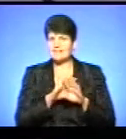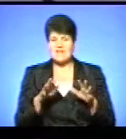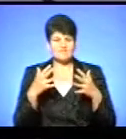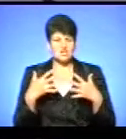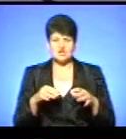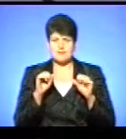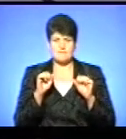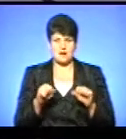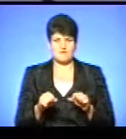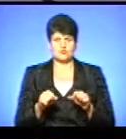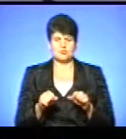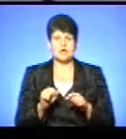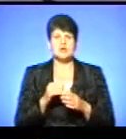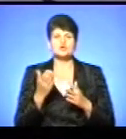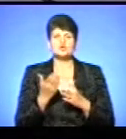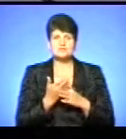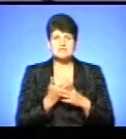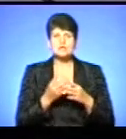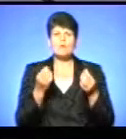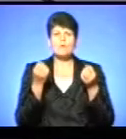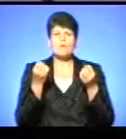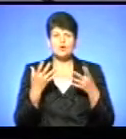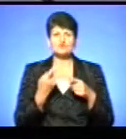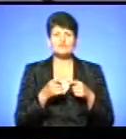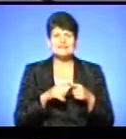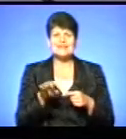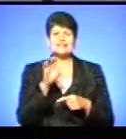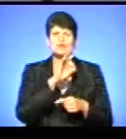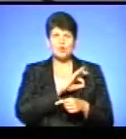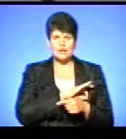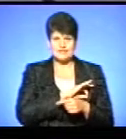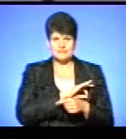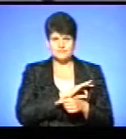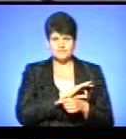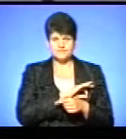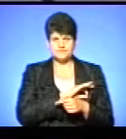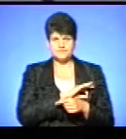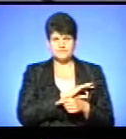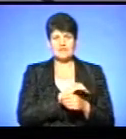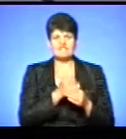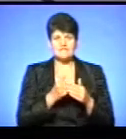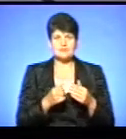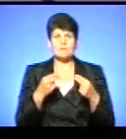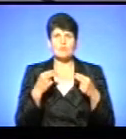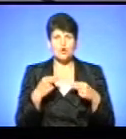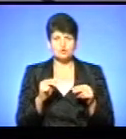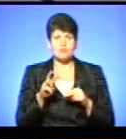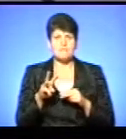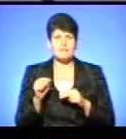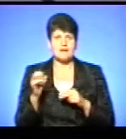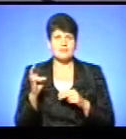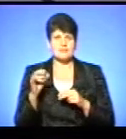право на призначення субсидії. Просто цей дохід від продажу майна, він,